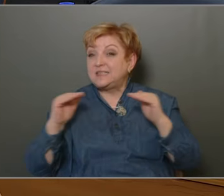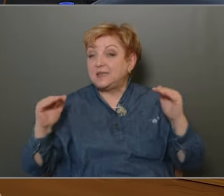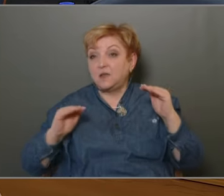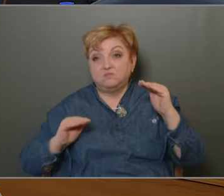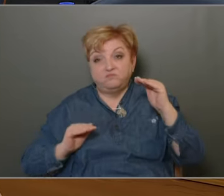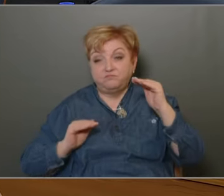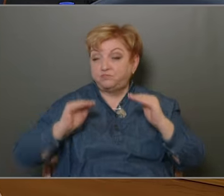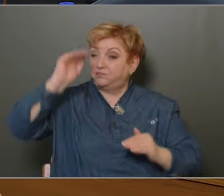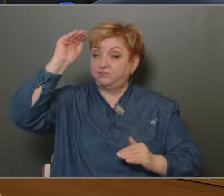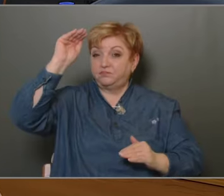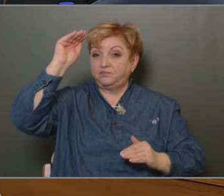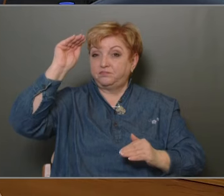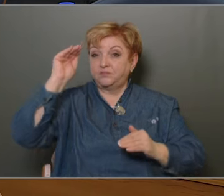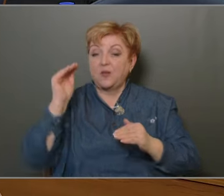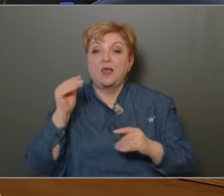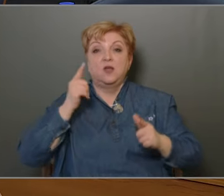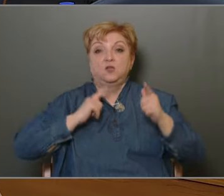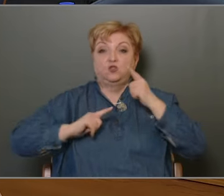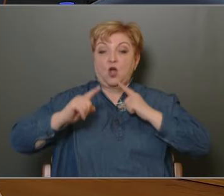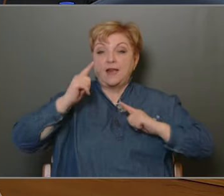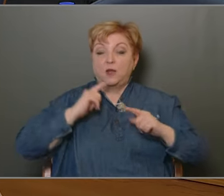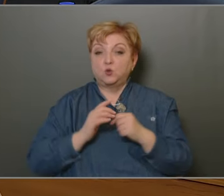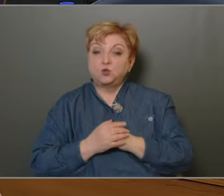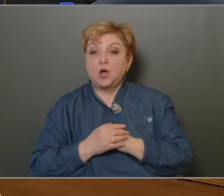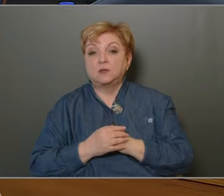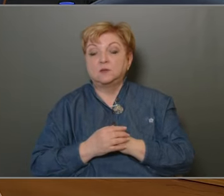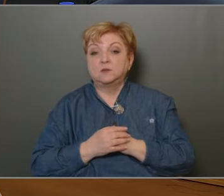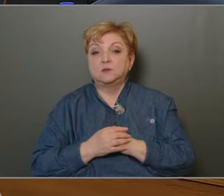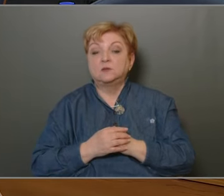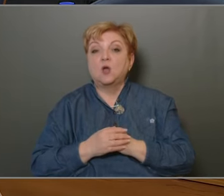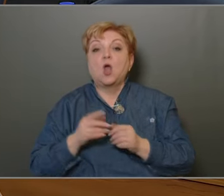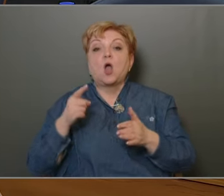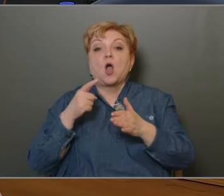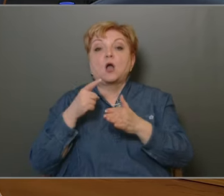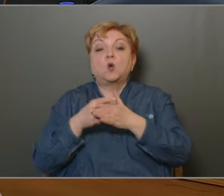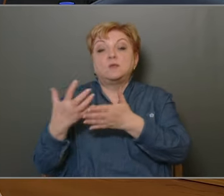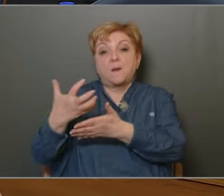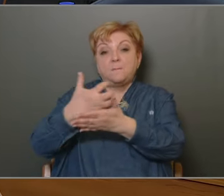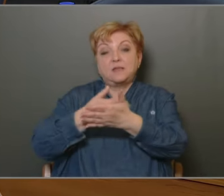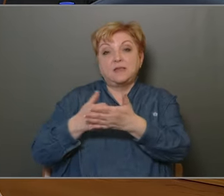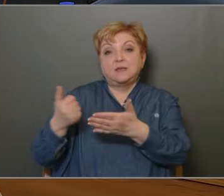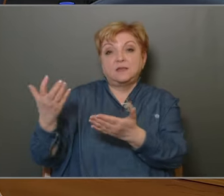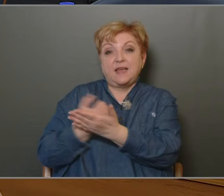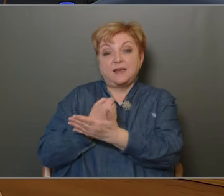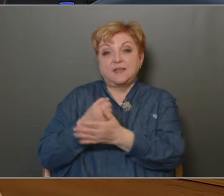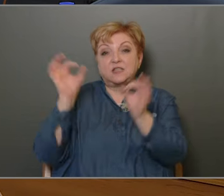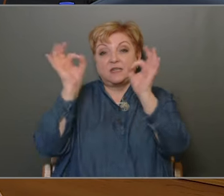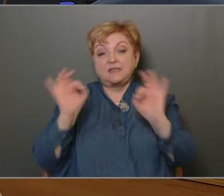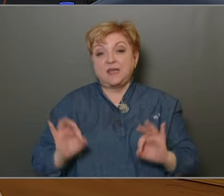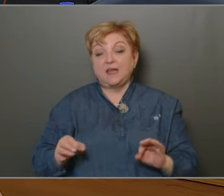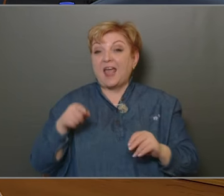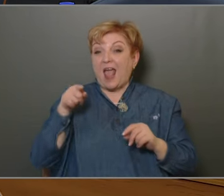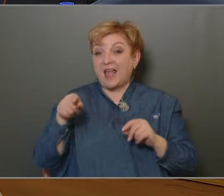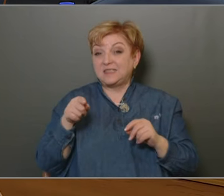növekedtek sajnálatosan, hogy a közbeszerzésben nyertes cég